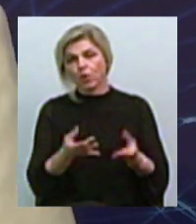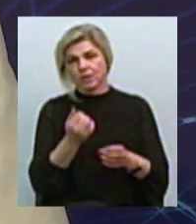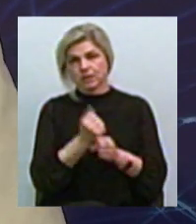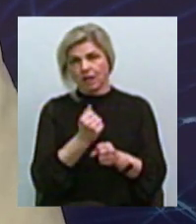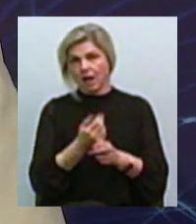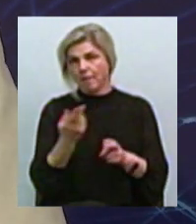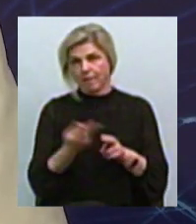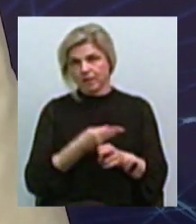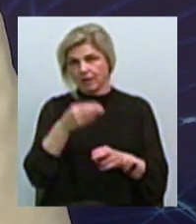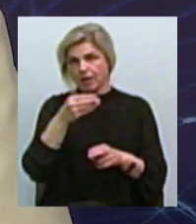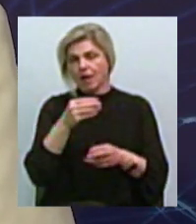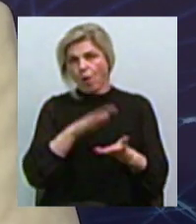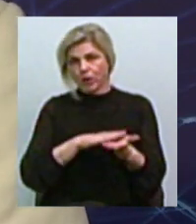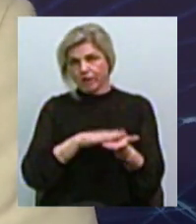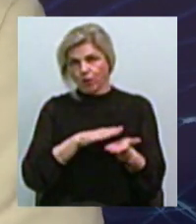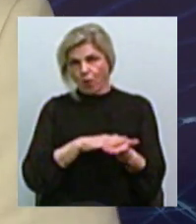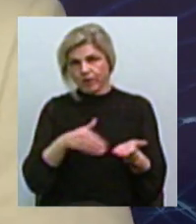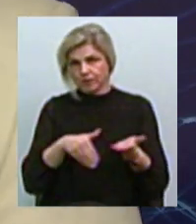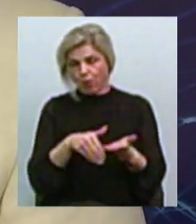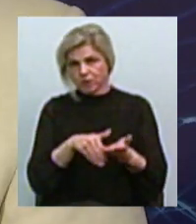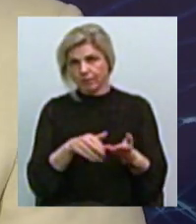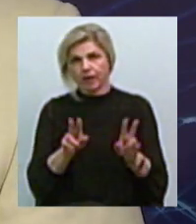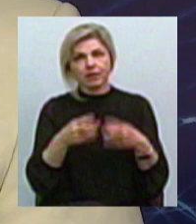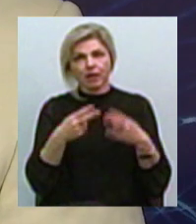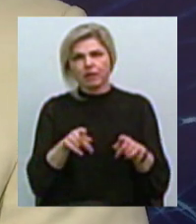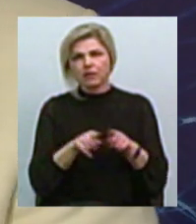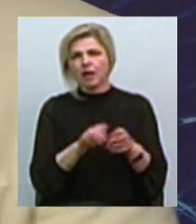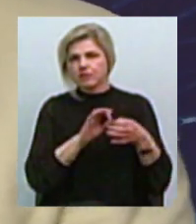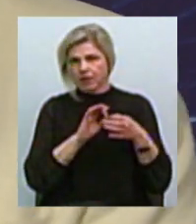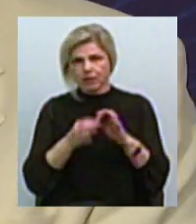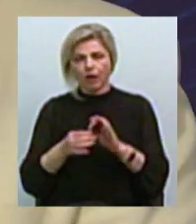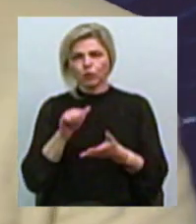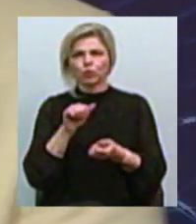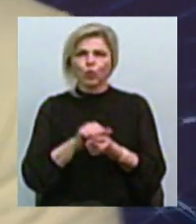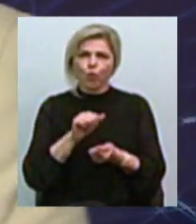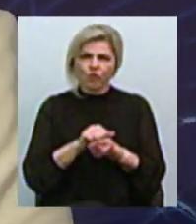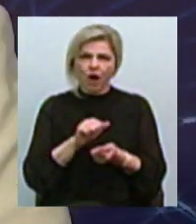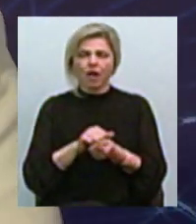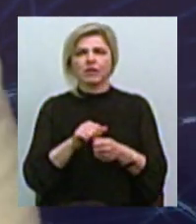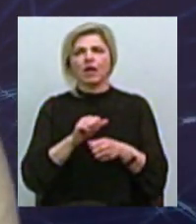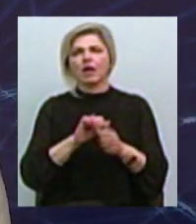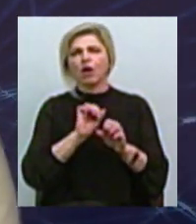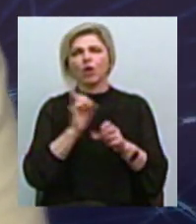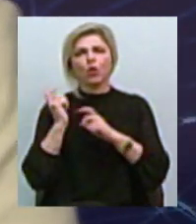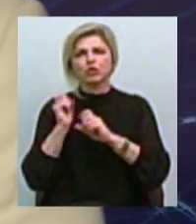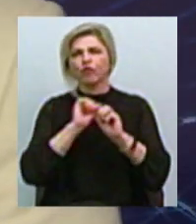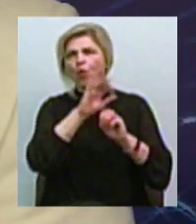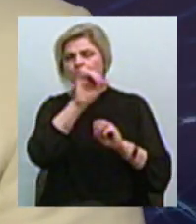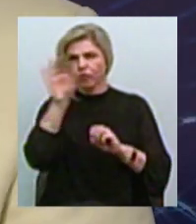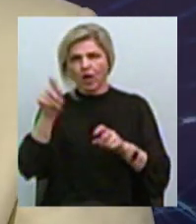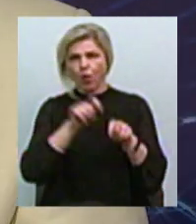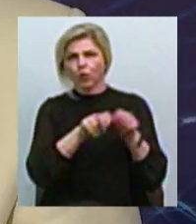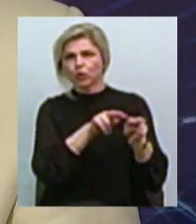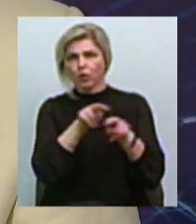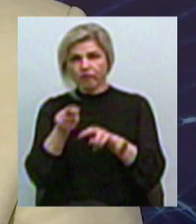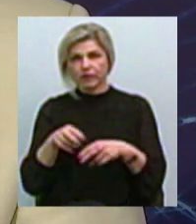безготівковим способом Тобто не потрібно для цього так складно друкувати, розвозити, контролювати Для